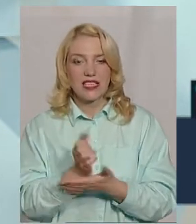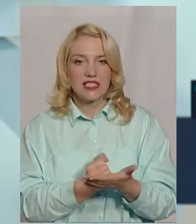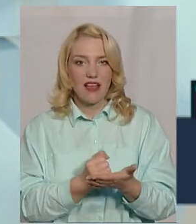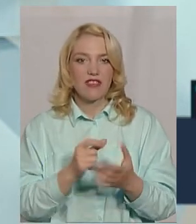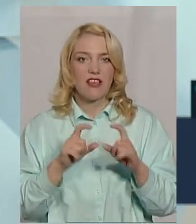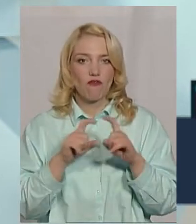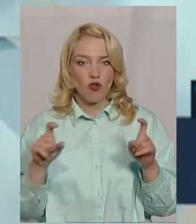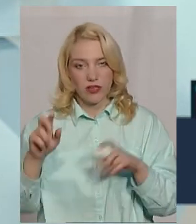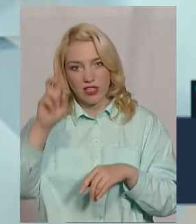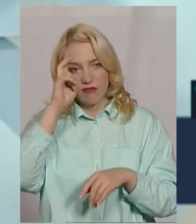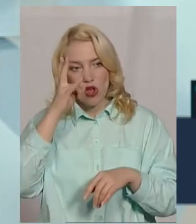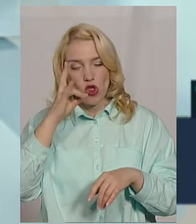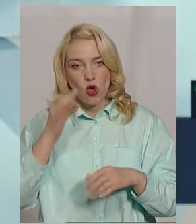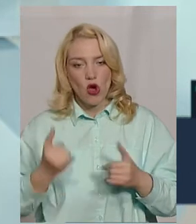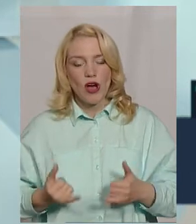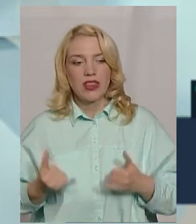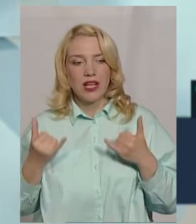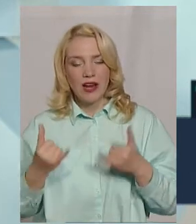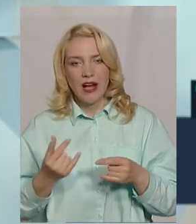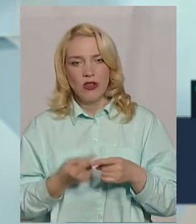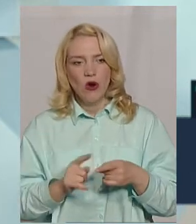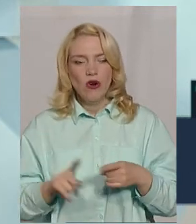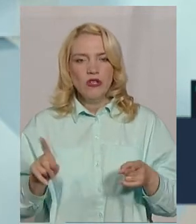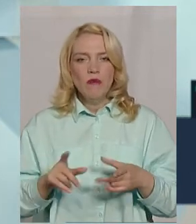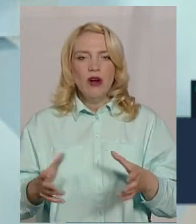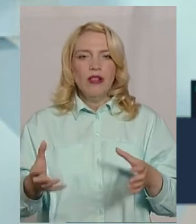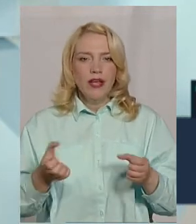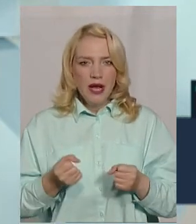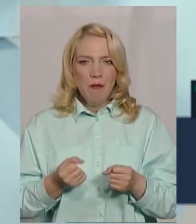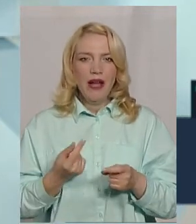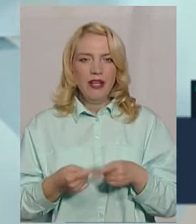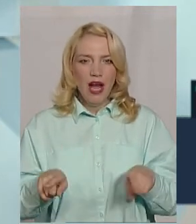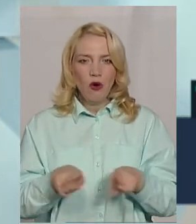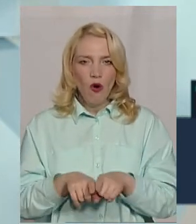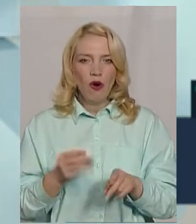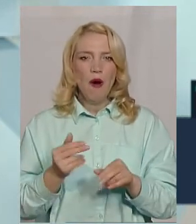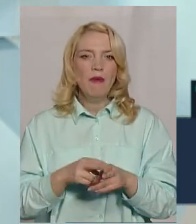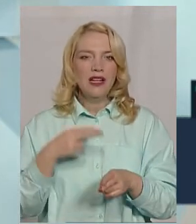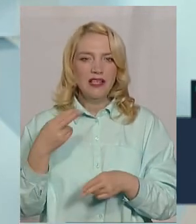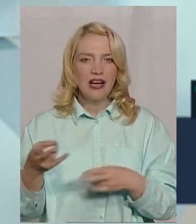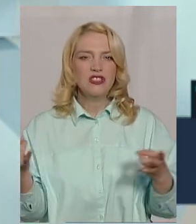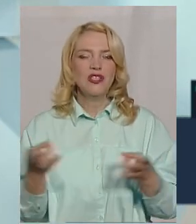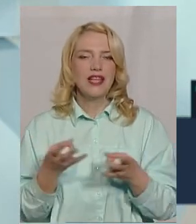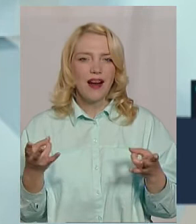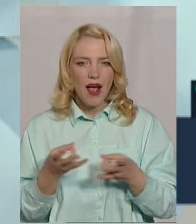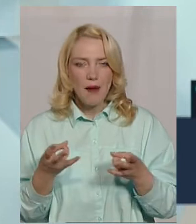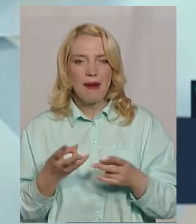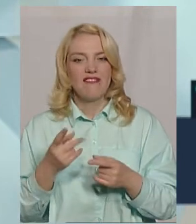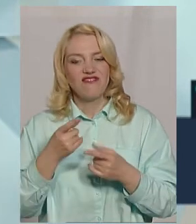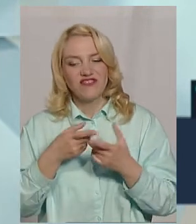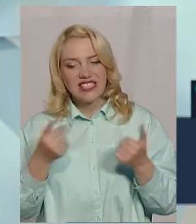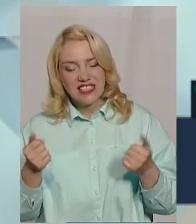держави. Але для того, щоб отримати таку компенсацію, треба визнати,